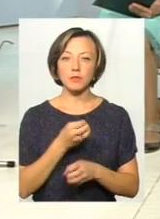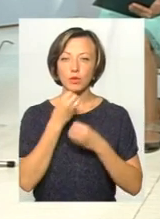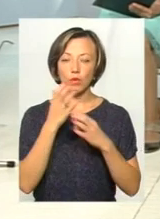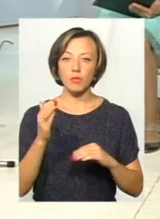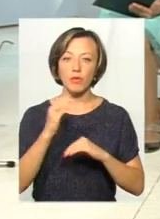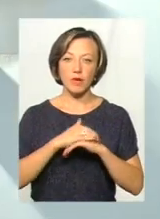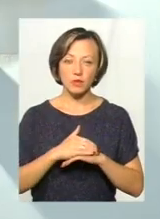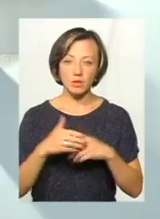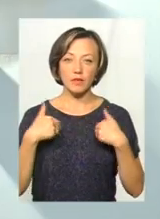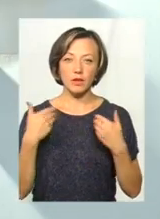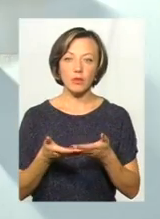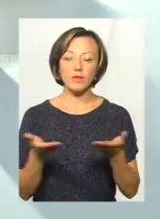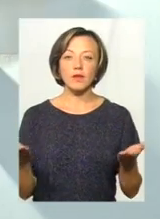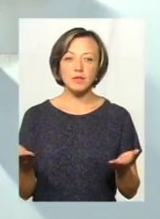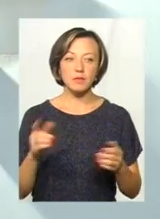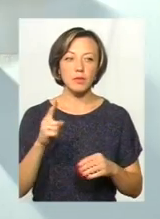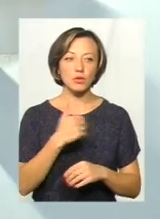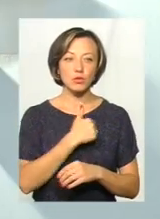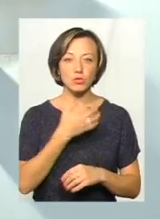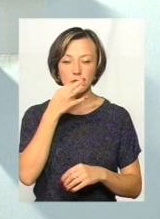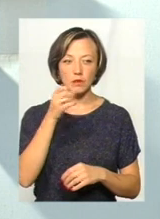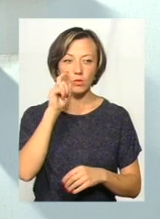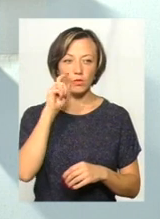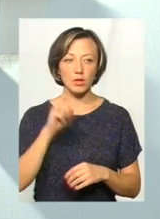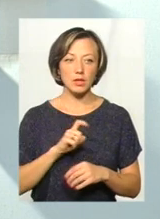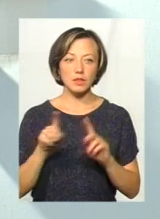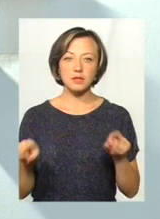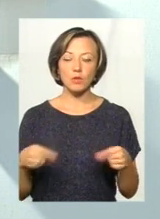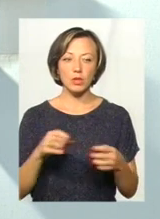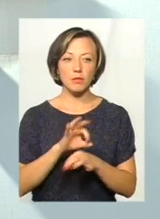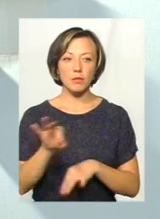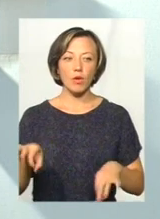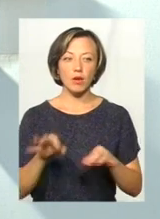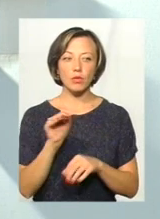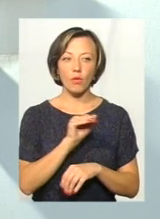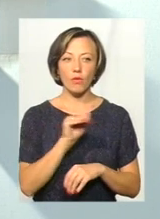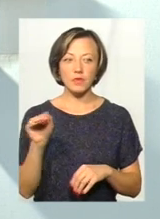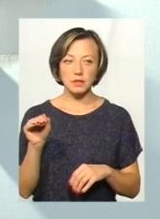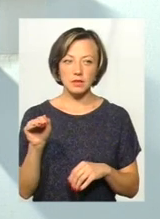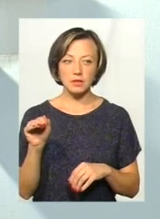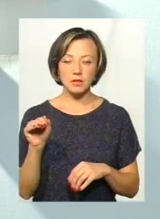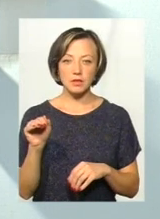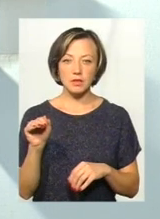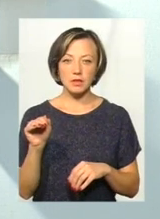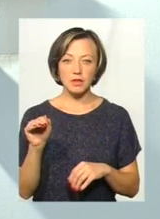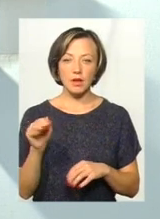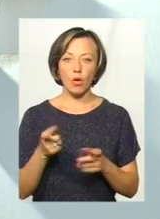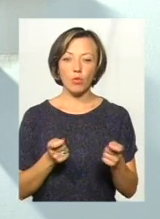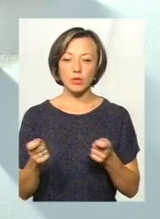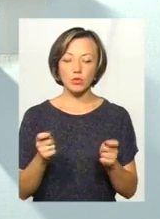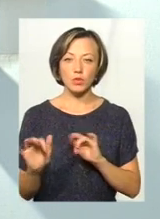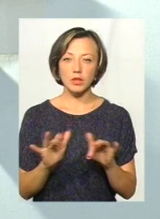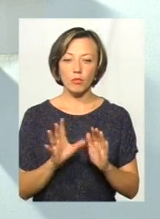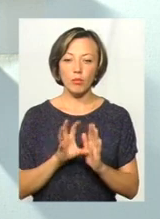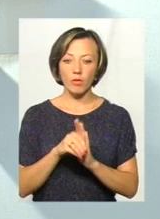вітати в цій студії. Першу ж хочу сказати, що в Україні створено проєктний офіс eHealth, який координує дії